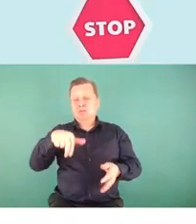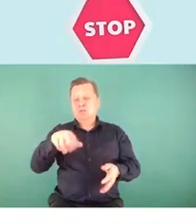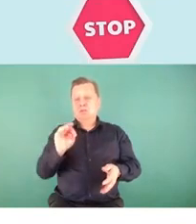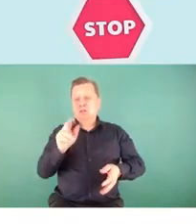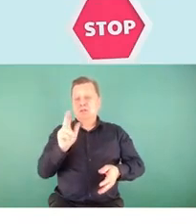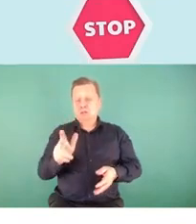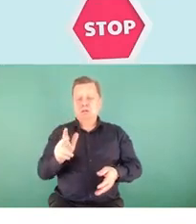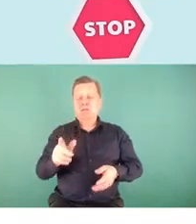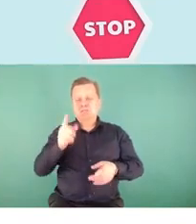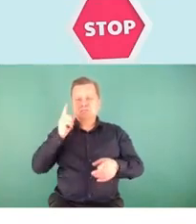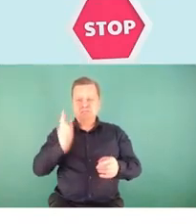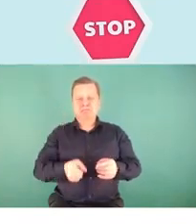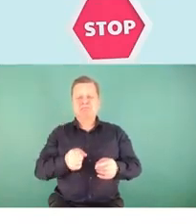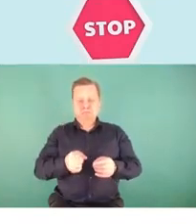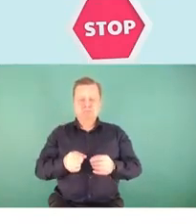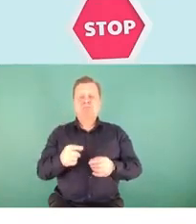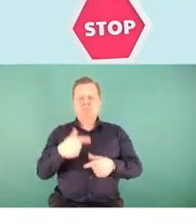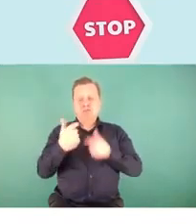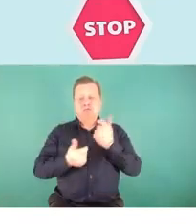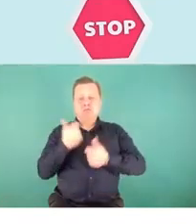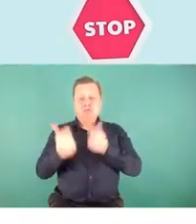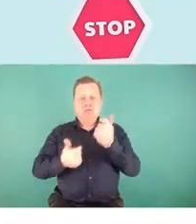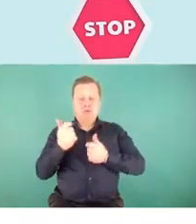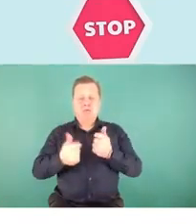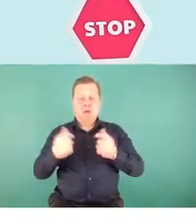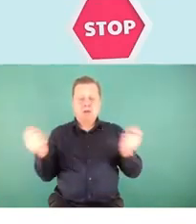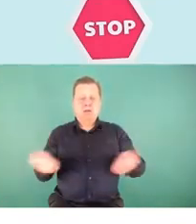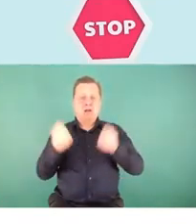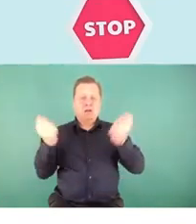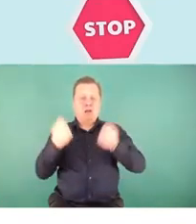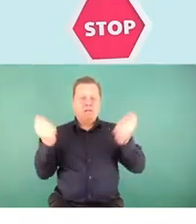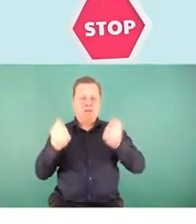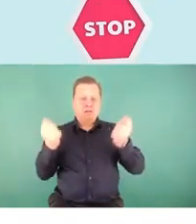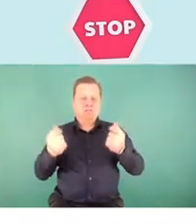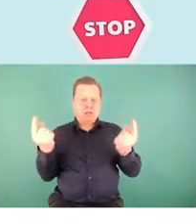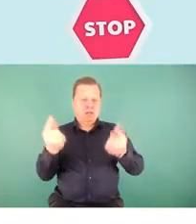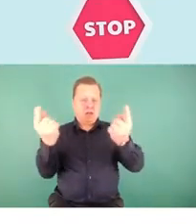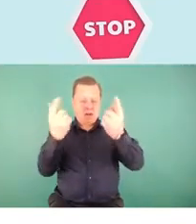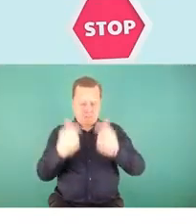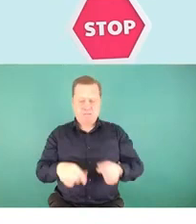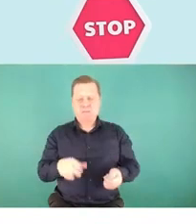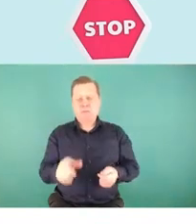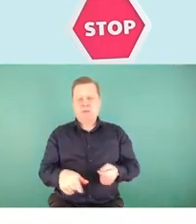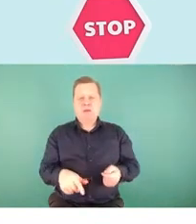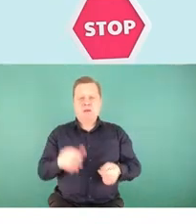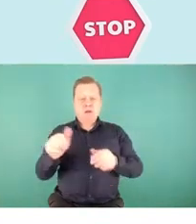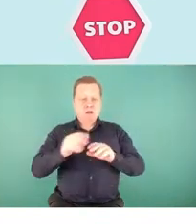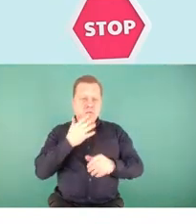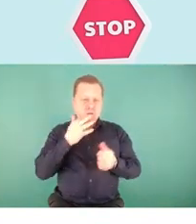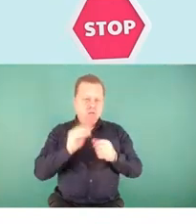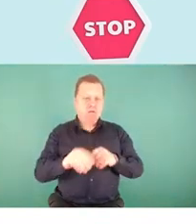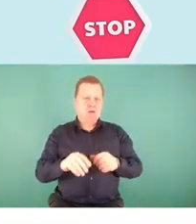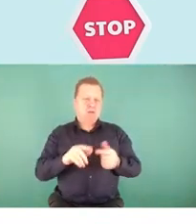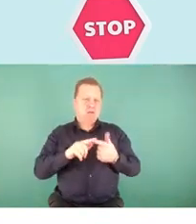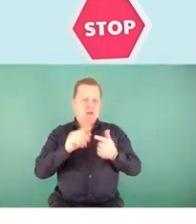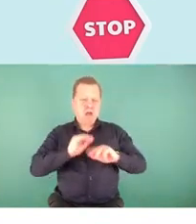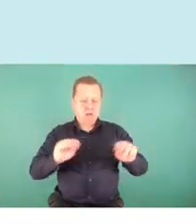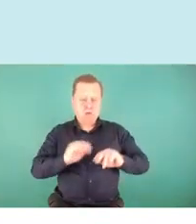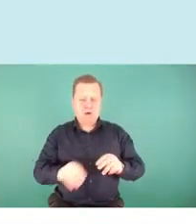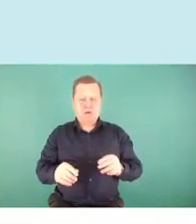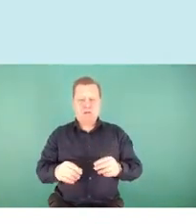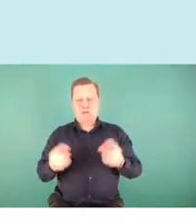przeprowadzić kampanię edukacyjno-informacyjną, która właśnie w tym zakresie mówi, edukuje, promuje bezpieczne zachowania.